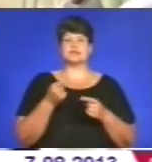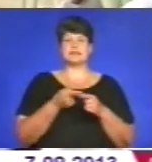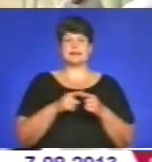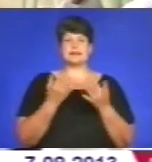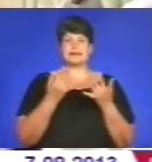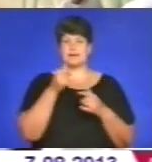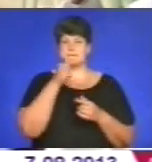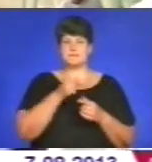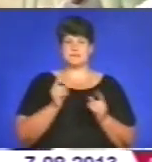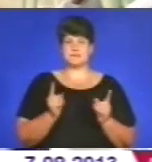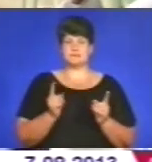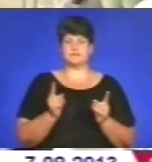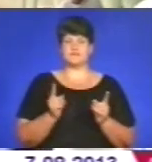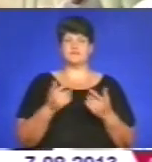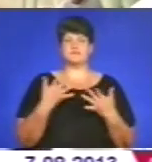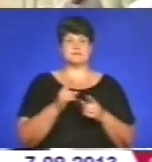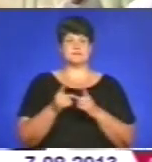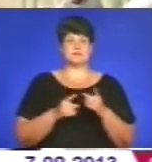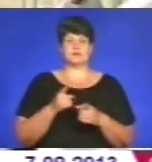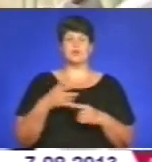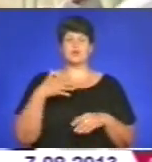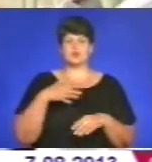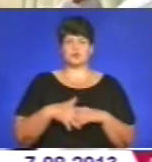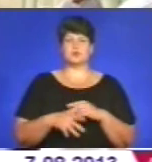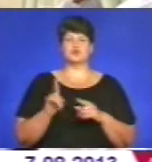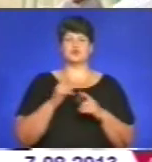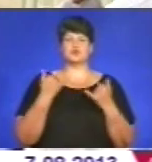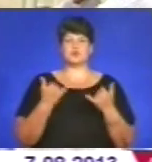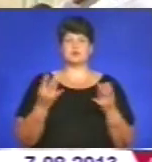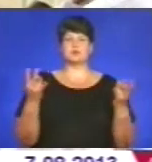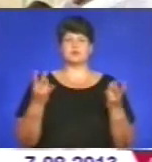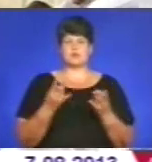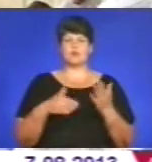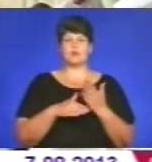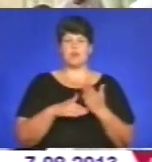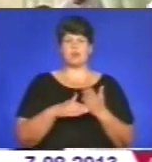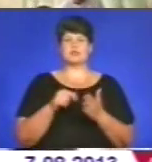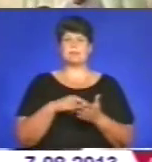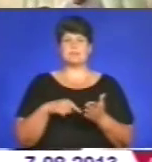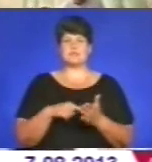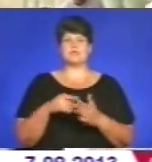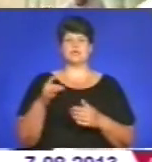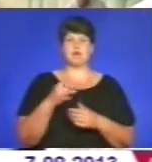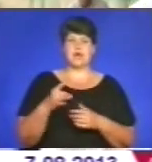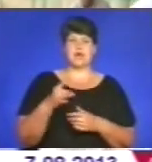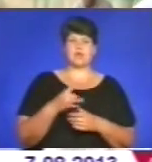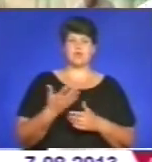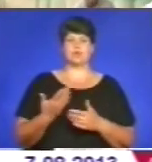місяців воно все змінилося. Ми розуміємо, що сьогодні і десь потрібно допомогти і місту, і району, і